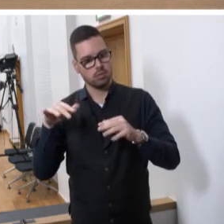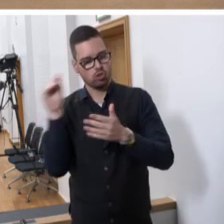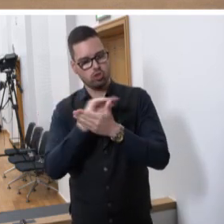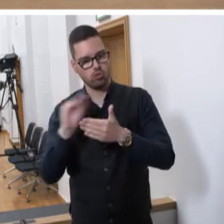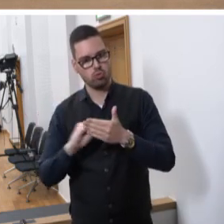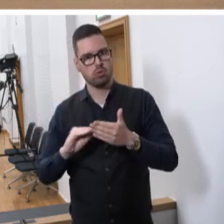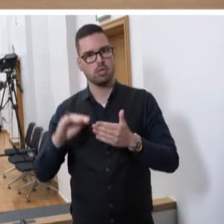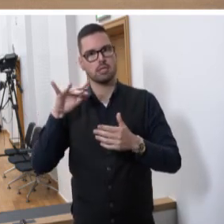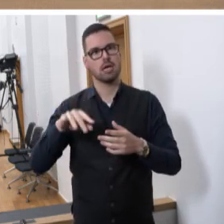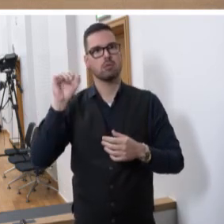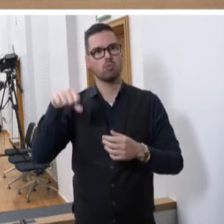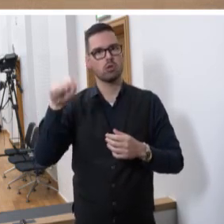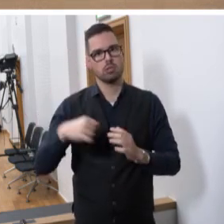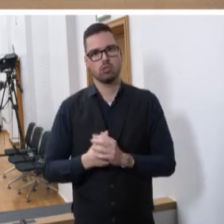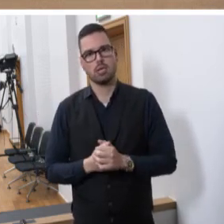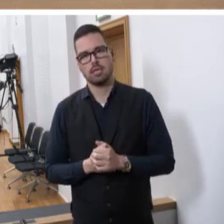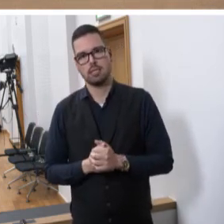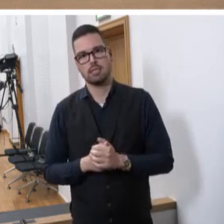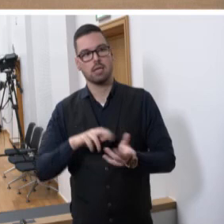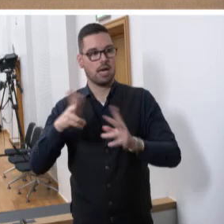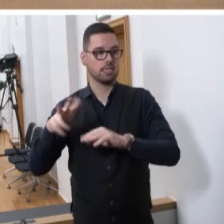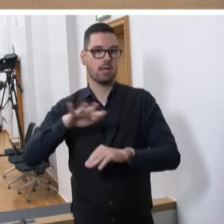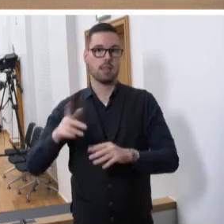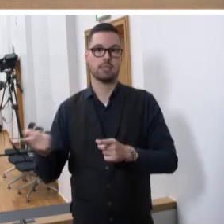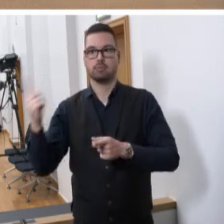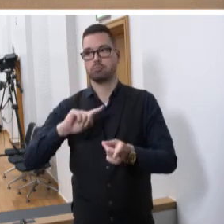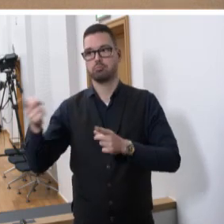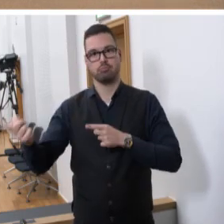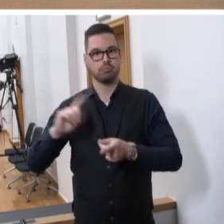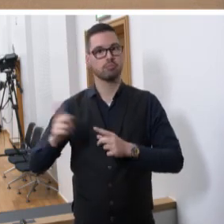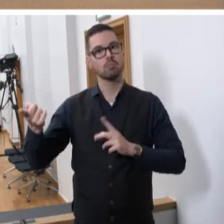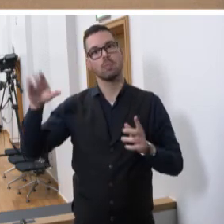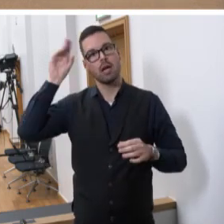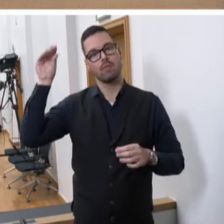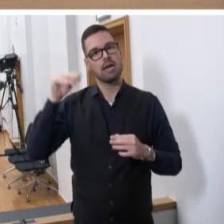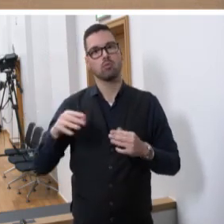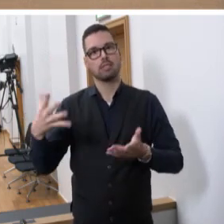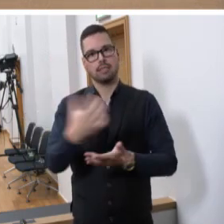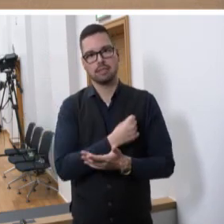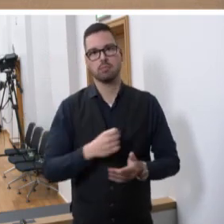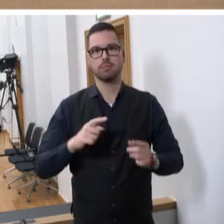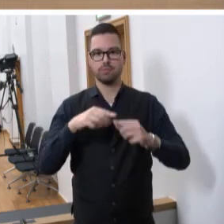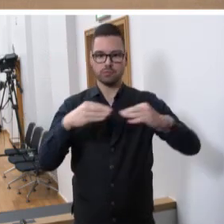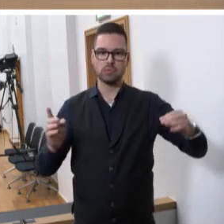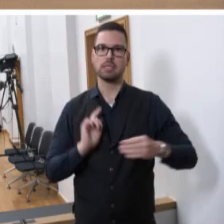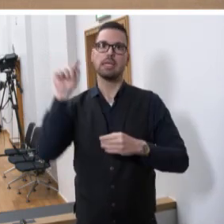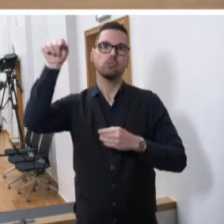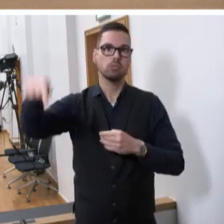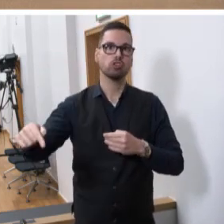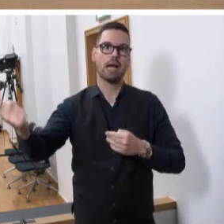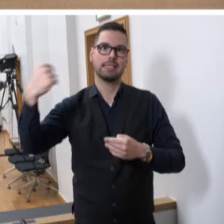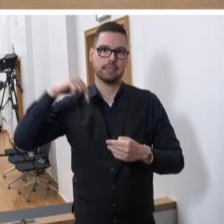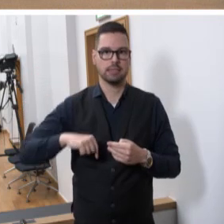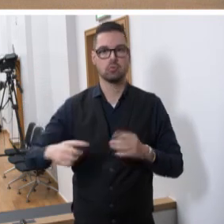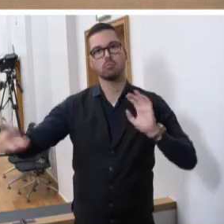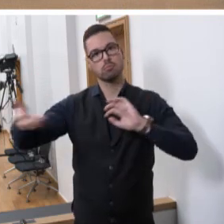Schüler die Möglichkeit, in dem jeweils anderen Land Erfahrungen zu sammeln. Hierdurch wird der grenzüberschreitende Zusammenhalt von